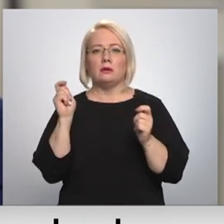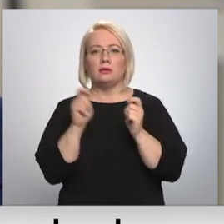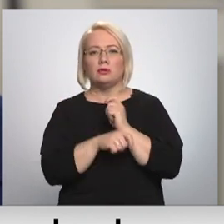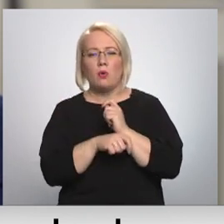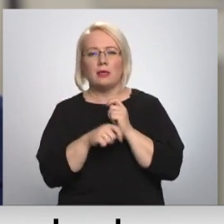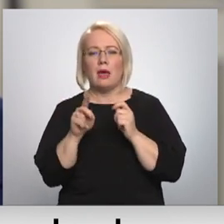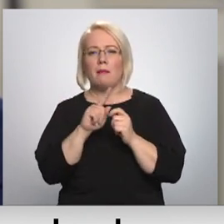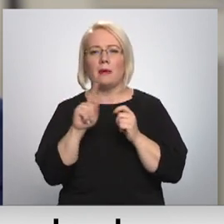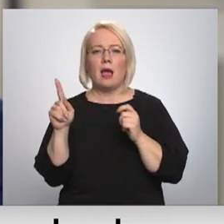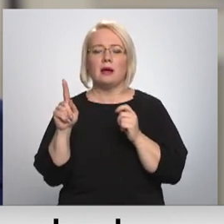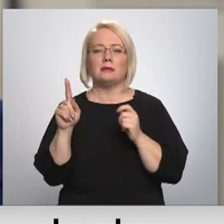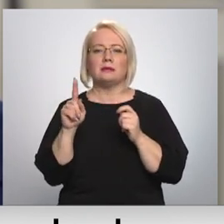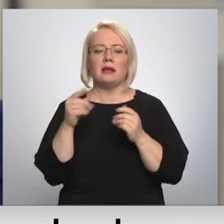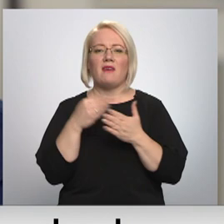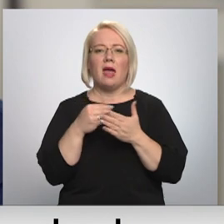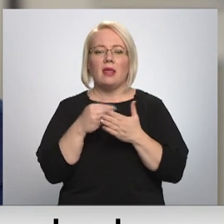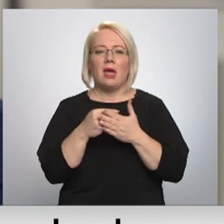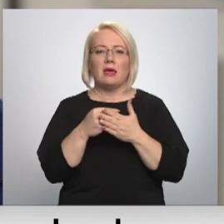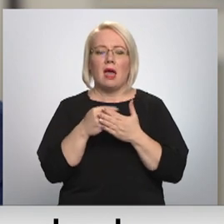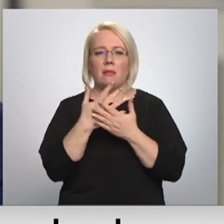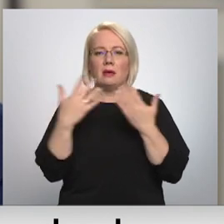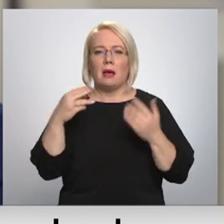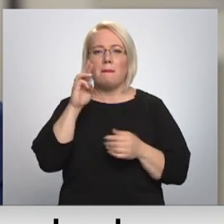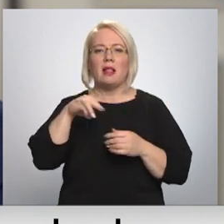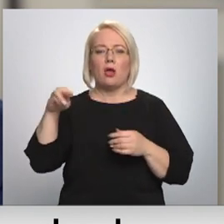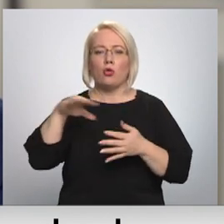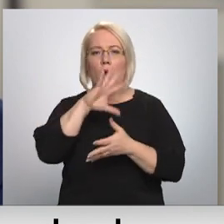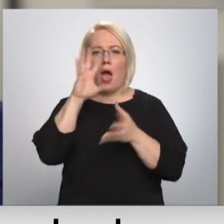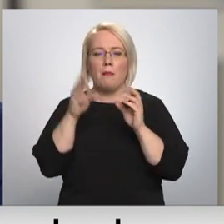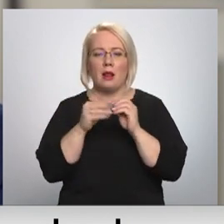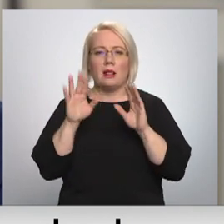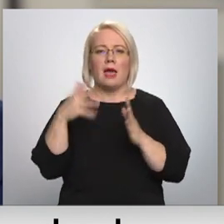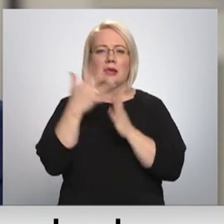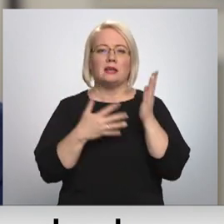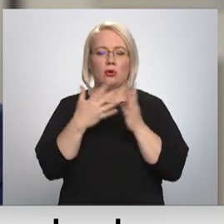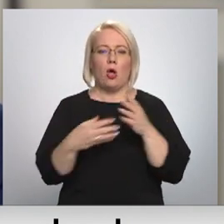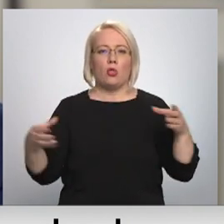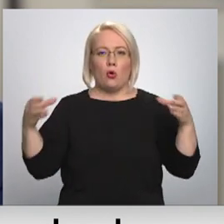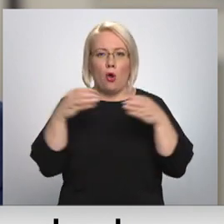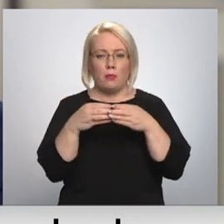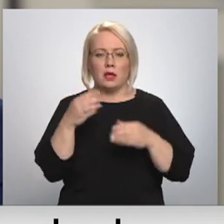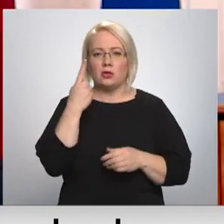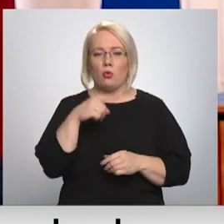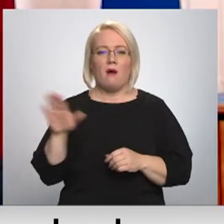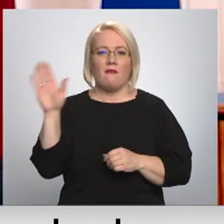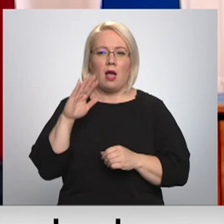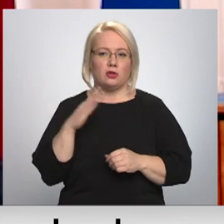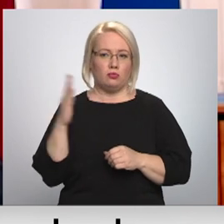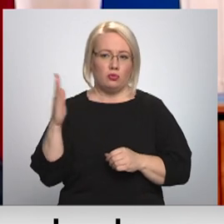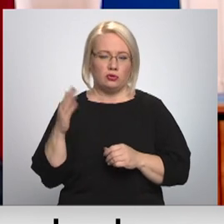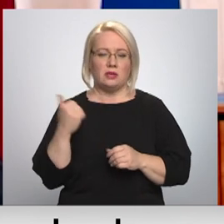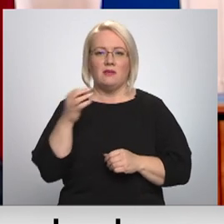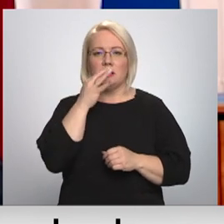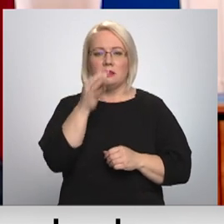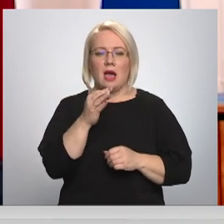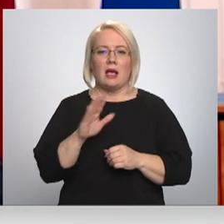ento miljonu apmērā, risinātu kompleksi no valsts puses. Šobrīd arī